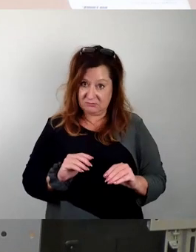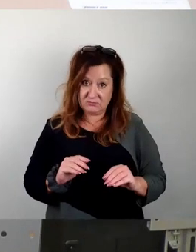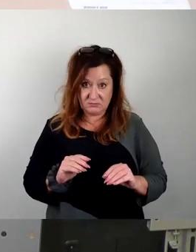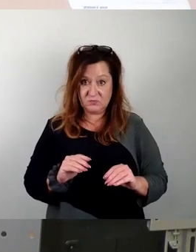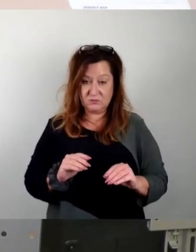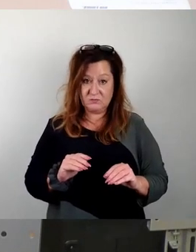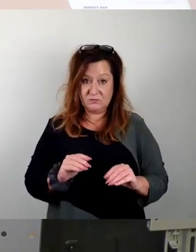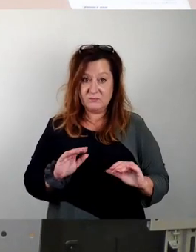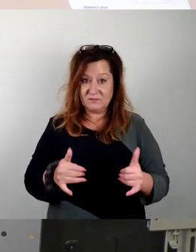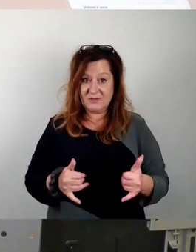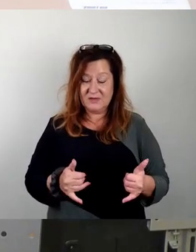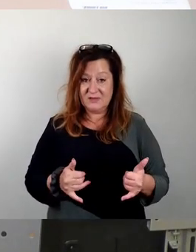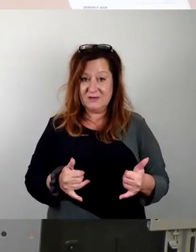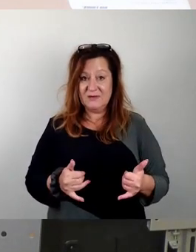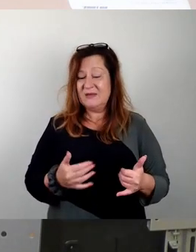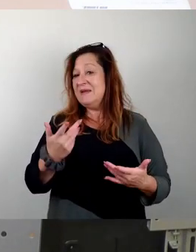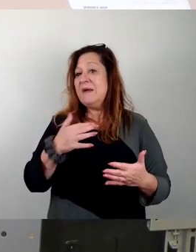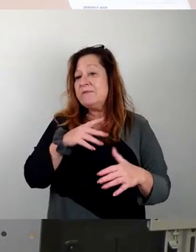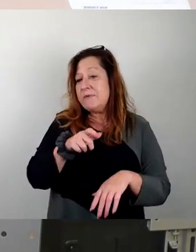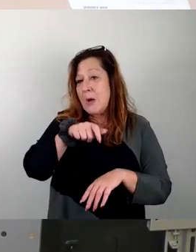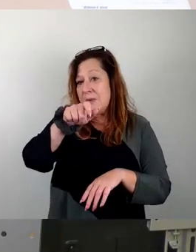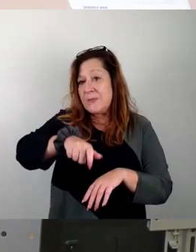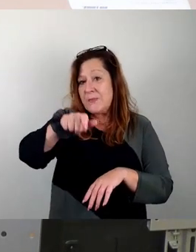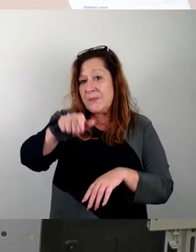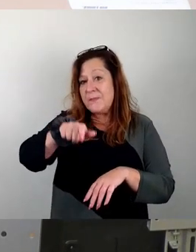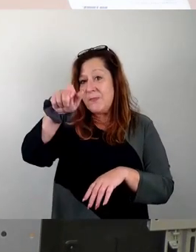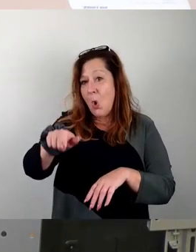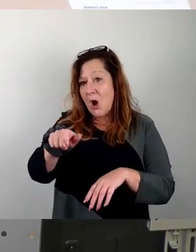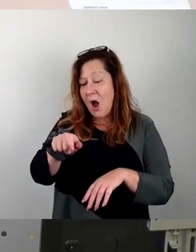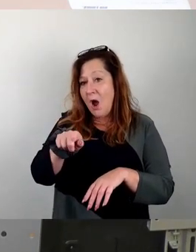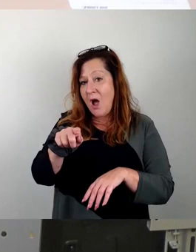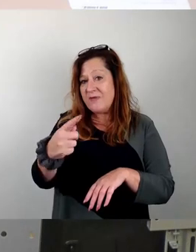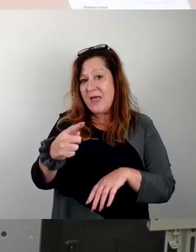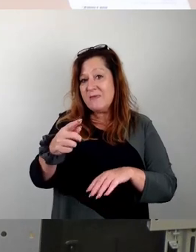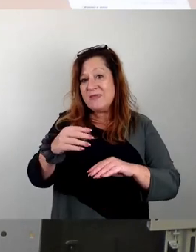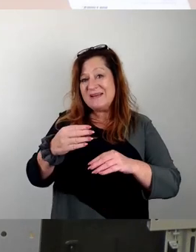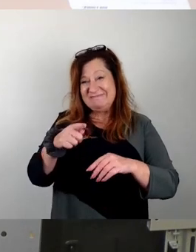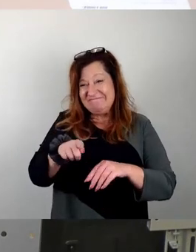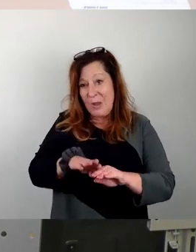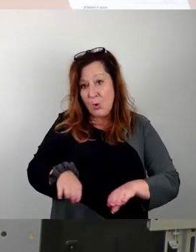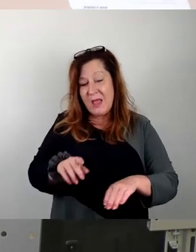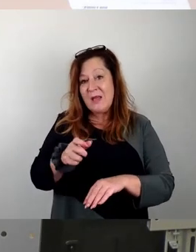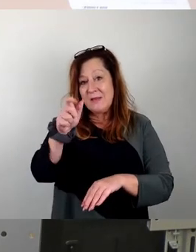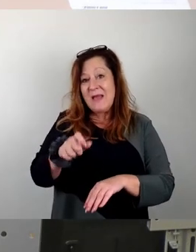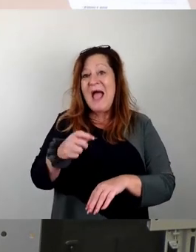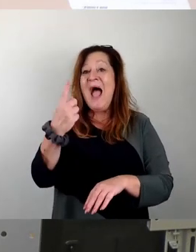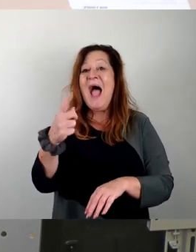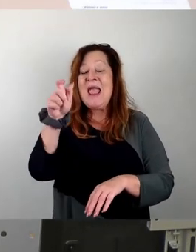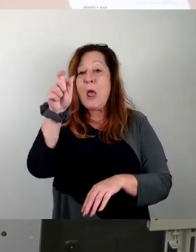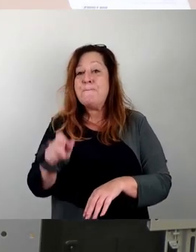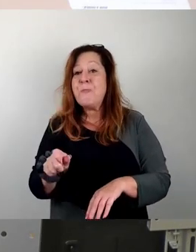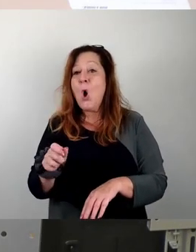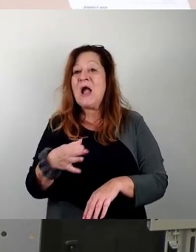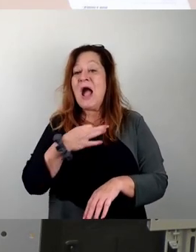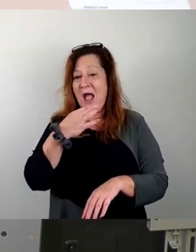Den interessierten Bürgern wurde in einer Information, das ist nämlich die Grundlage, aufgrund einer Bürgeranfrage mitgeteilt, dass die Interessen